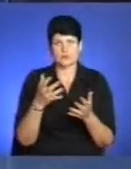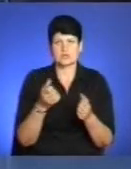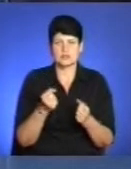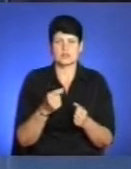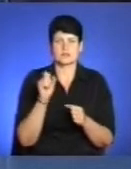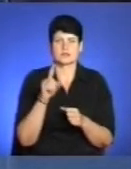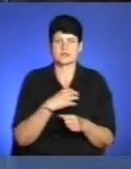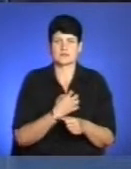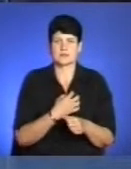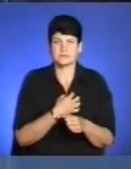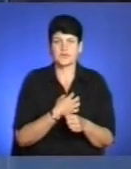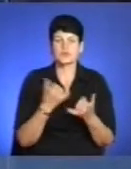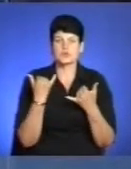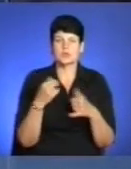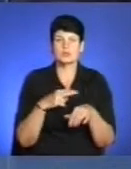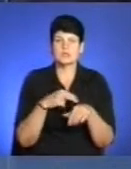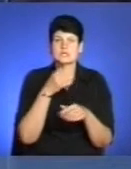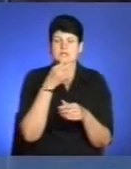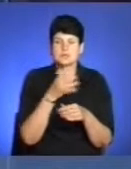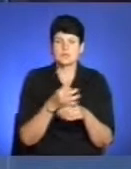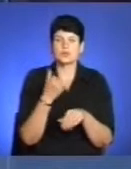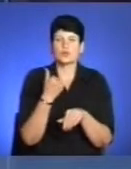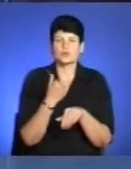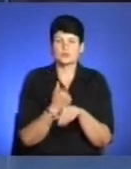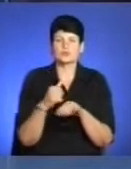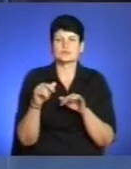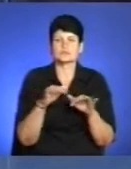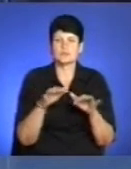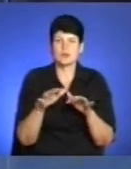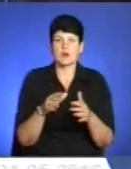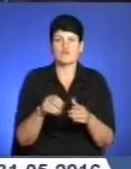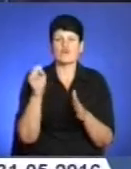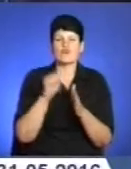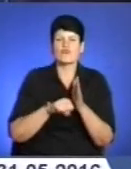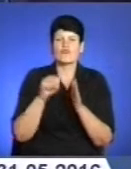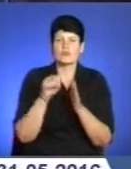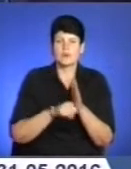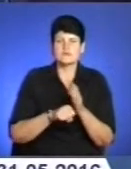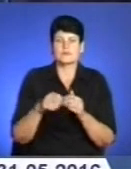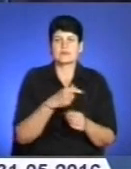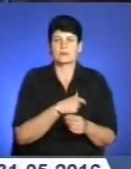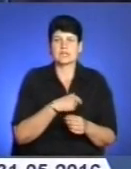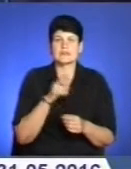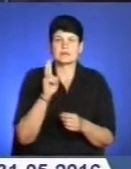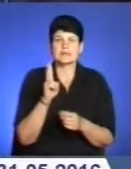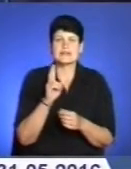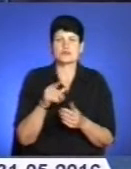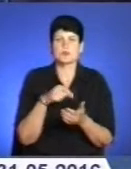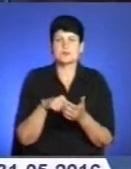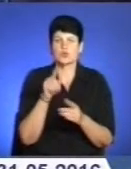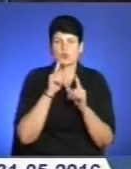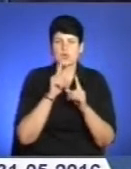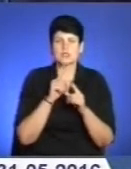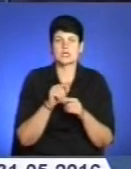Сьогодні поліція озвучила основну версію мотиву резонансного вбивства громадського активіста і депутата Кременецької міської ради Віталія Ващенка. Злочин був